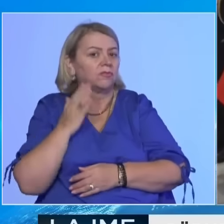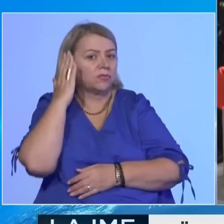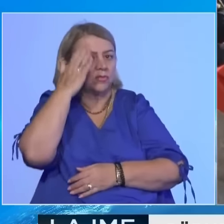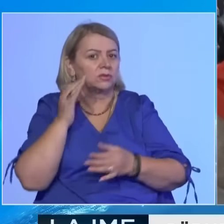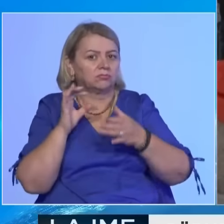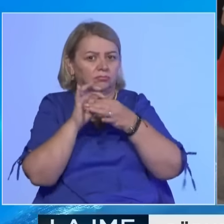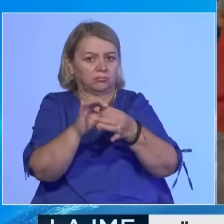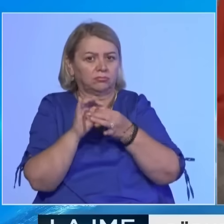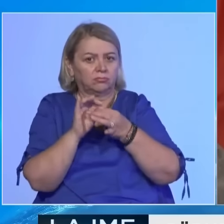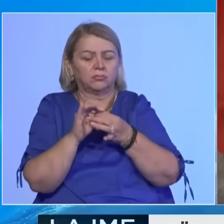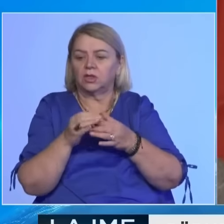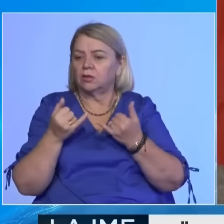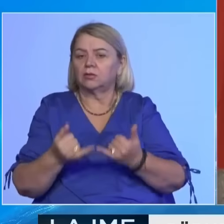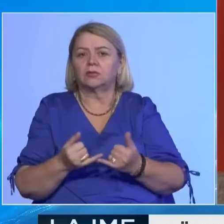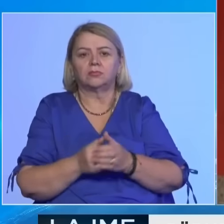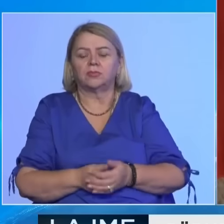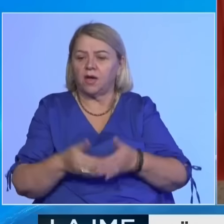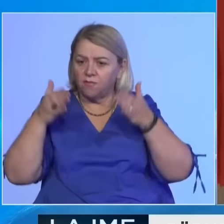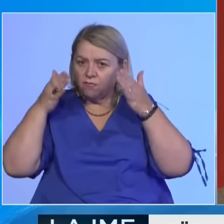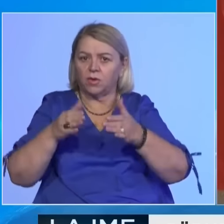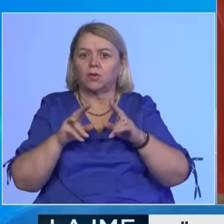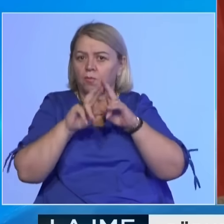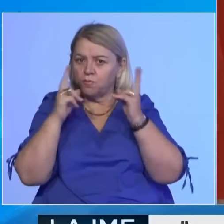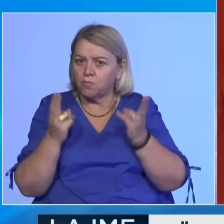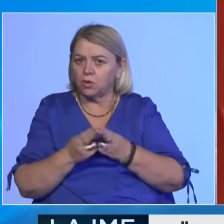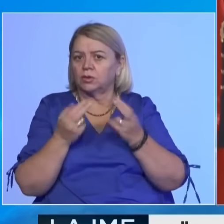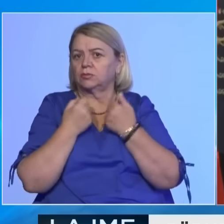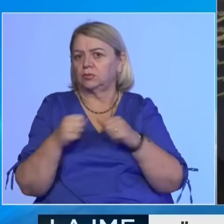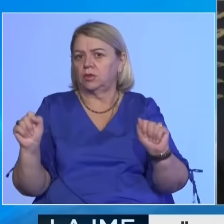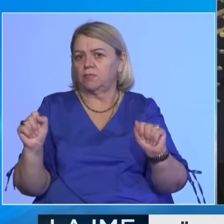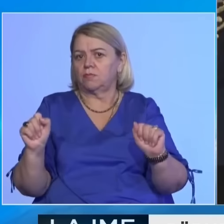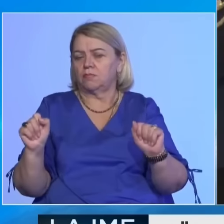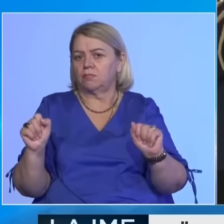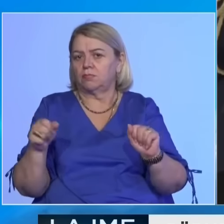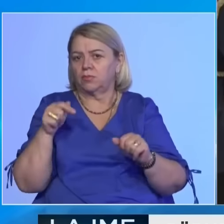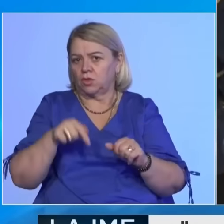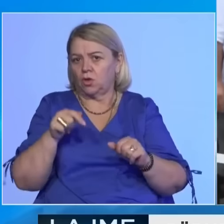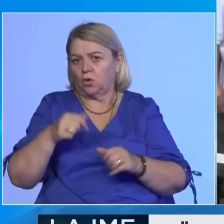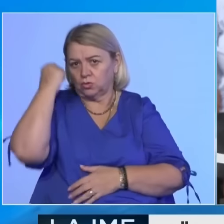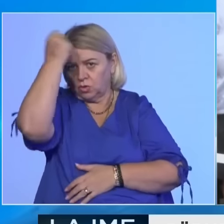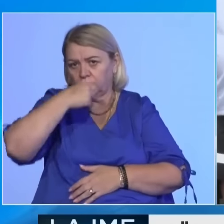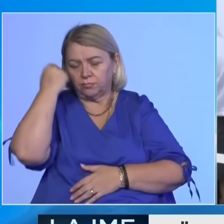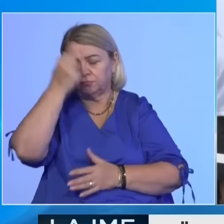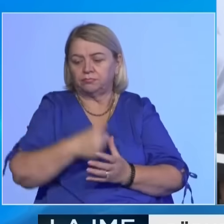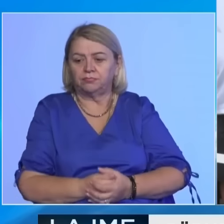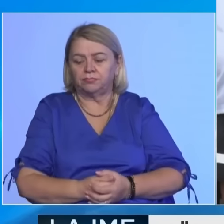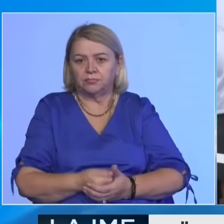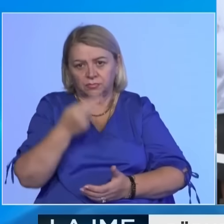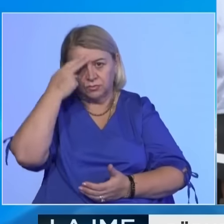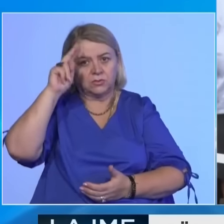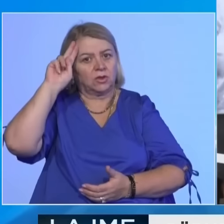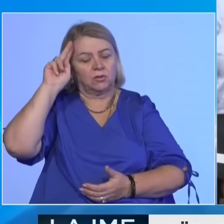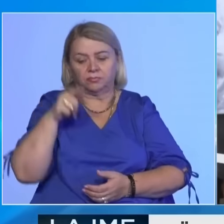-Atlantik dhe soli dhe mendjen e gjithë botës demokratike pikrish në Kosovë. Këj monument